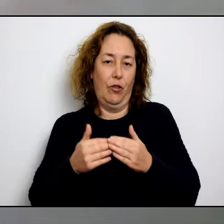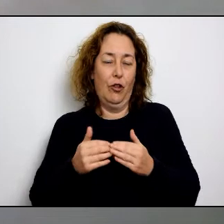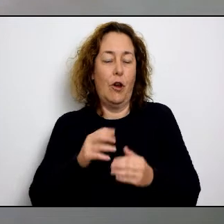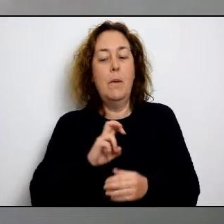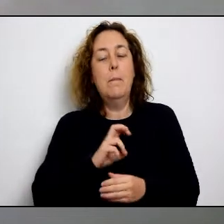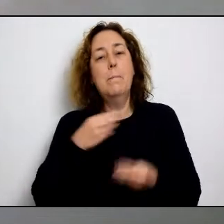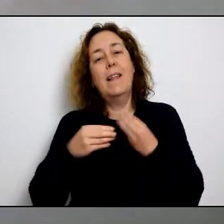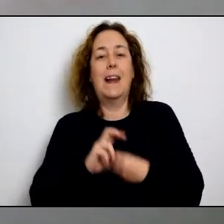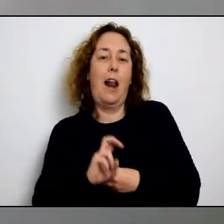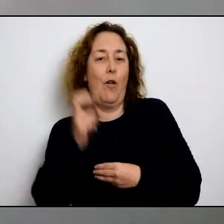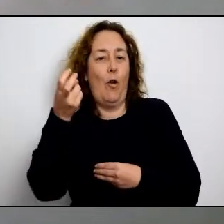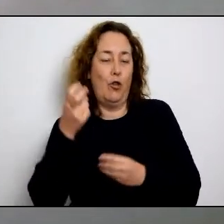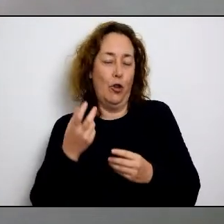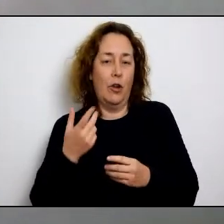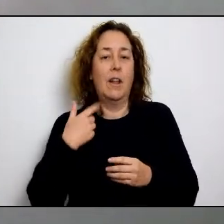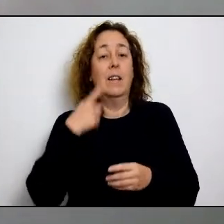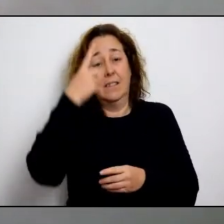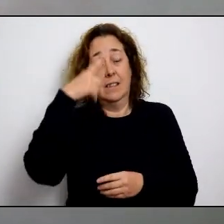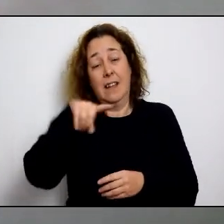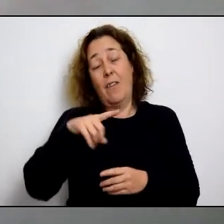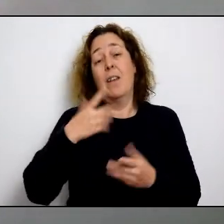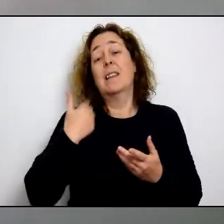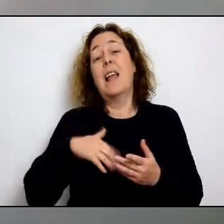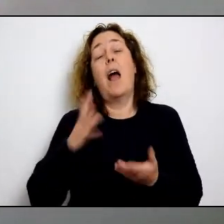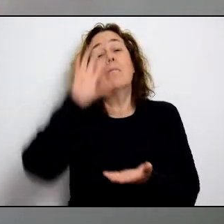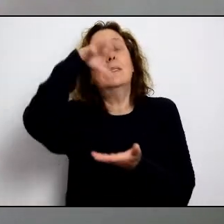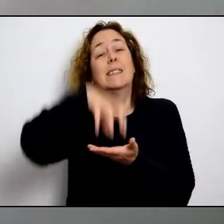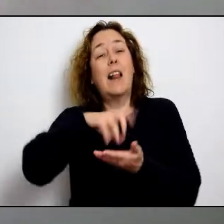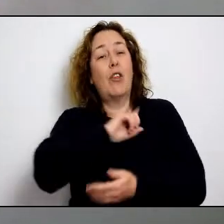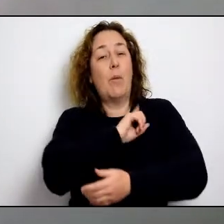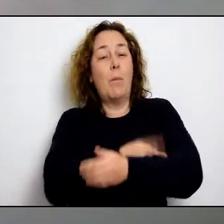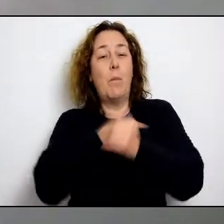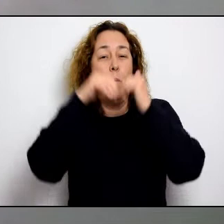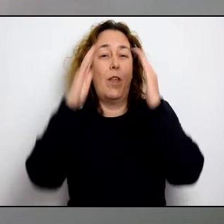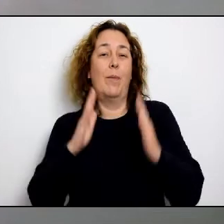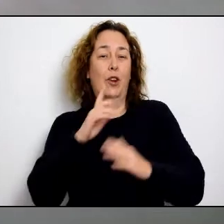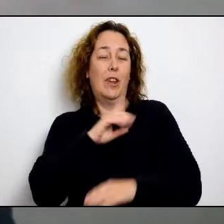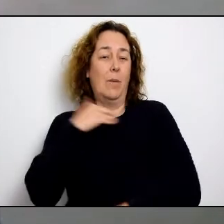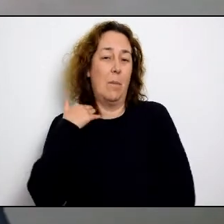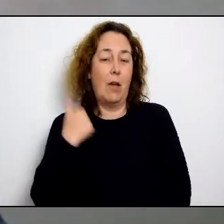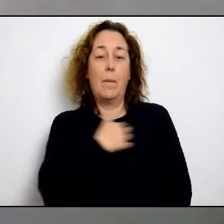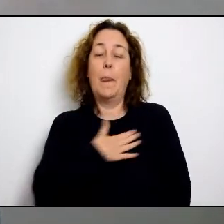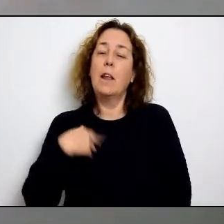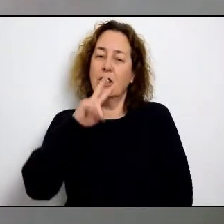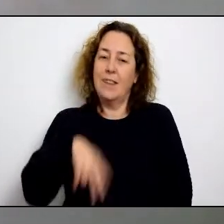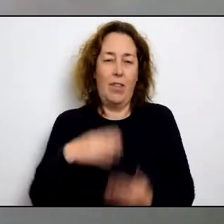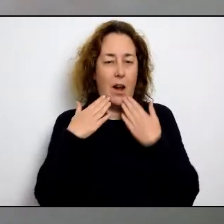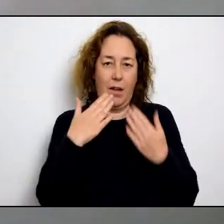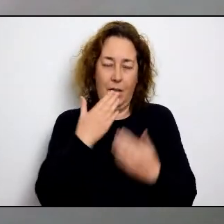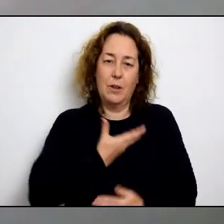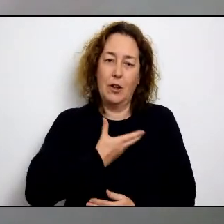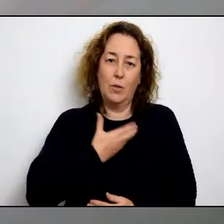públicament, el centre o estaller de confecció de material alternatiu és oficial, com sabeu vam muntar unes